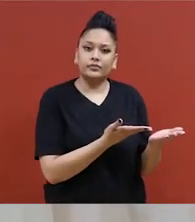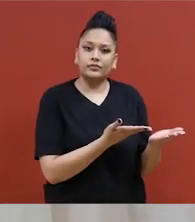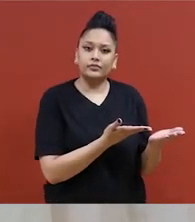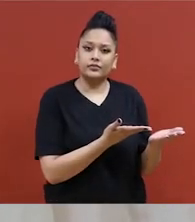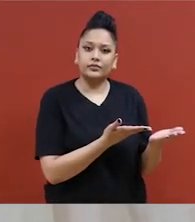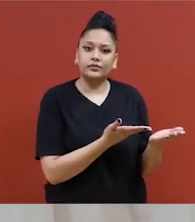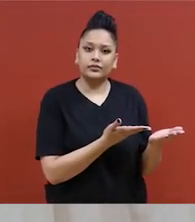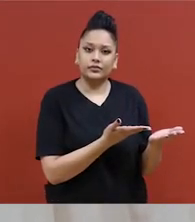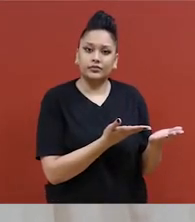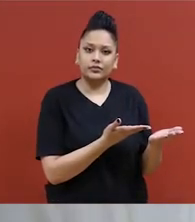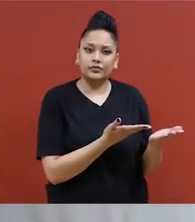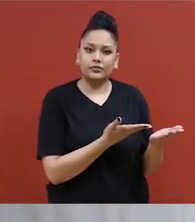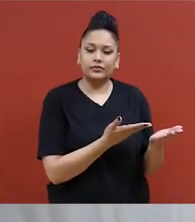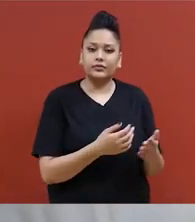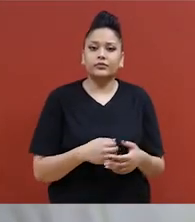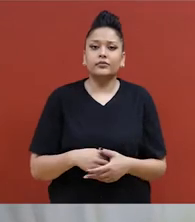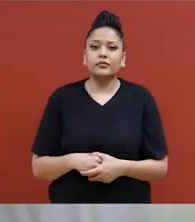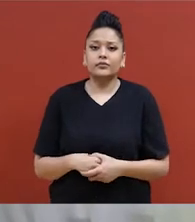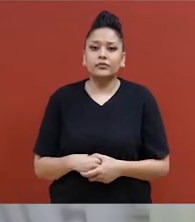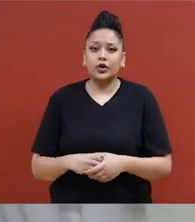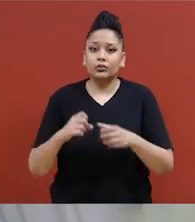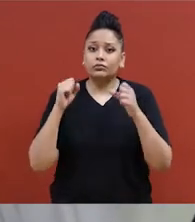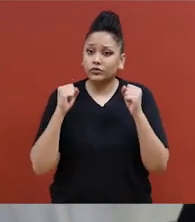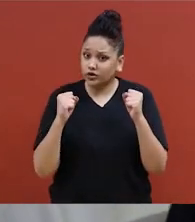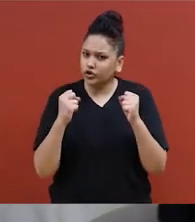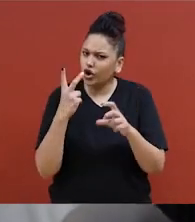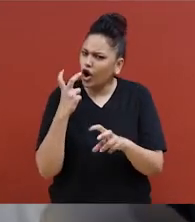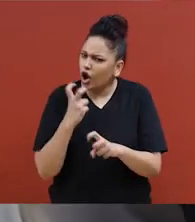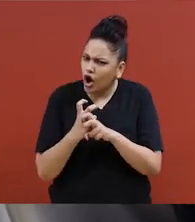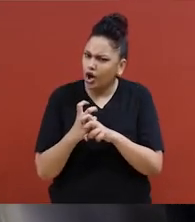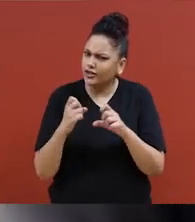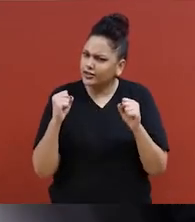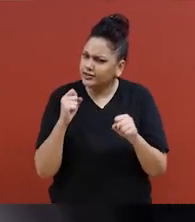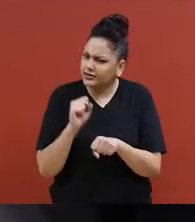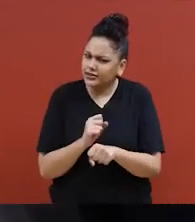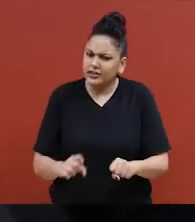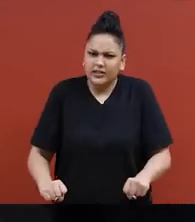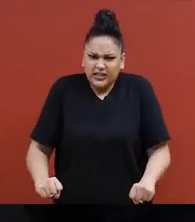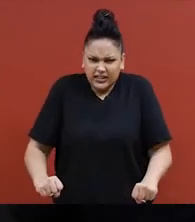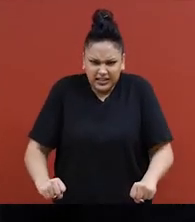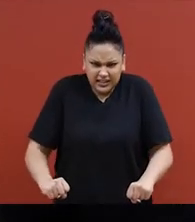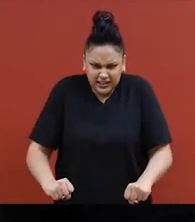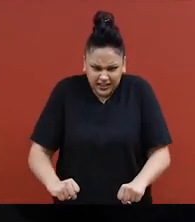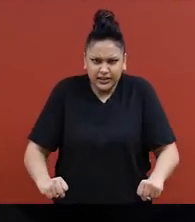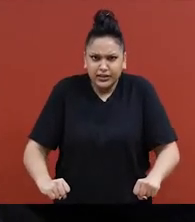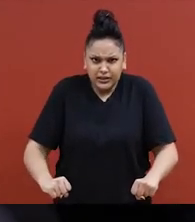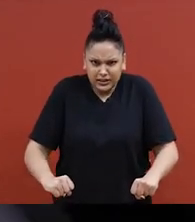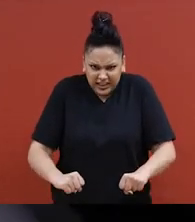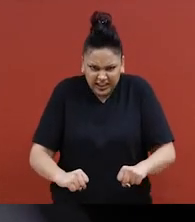Je tiens mon poing ferme et serré et c'est comme si j'allais me frapper le nombril.